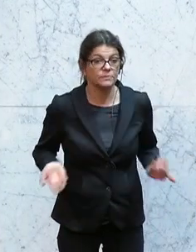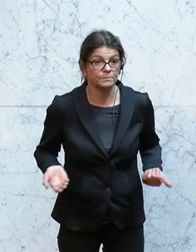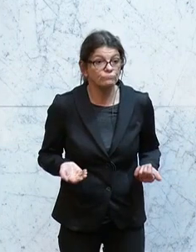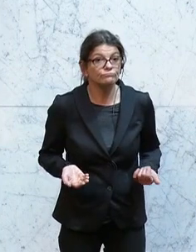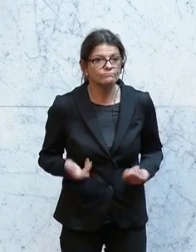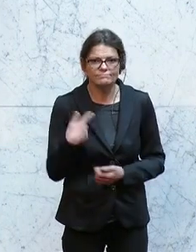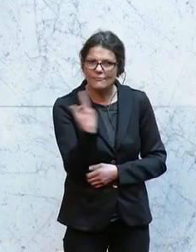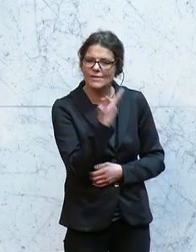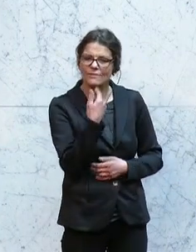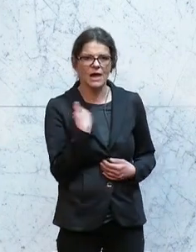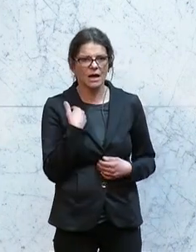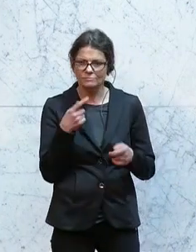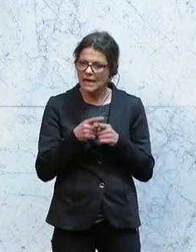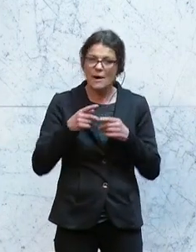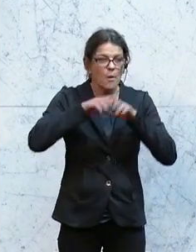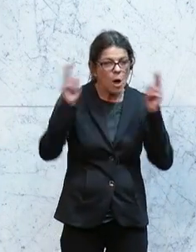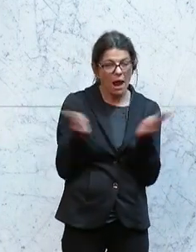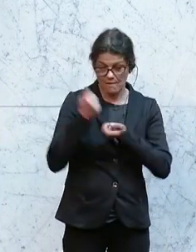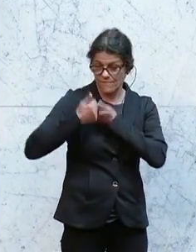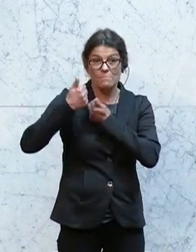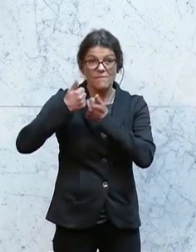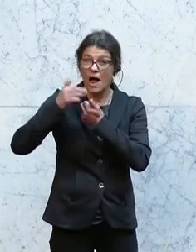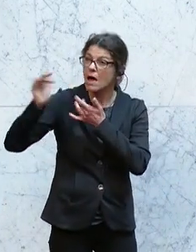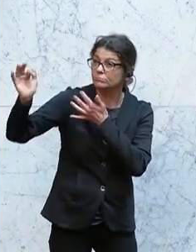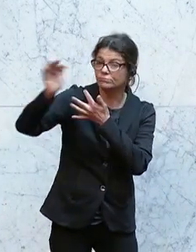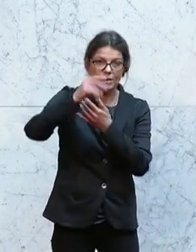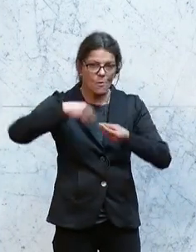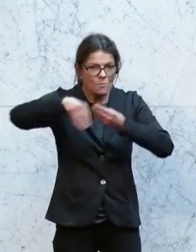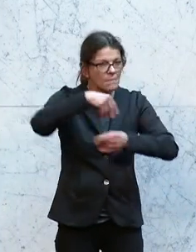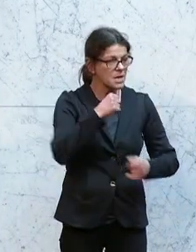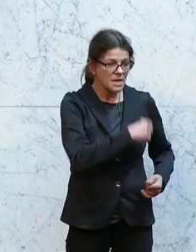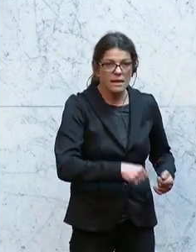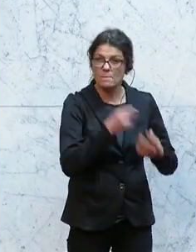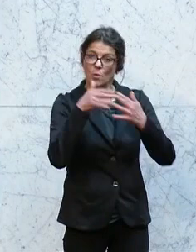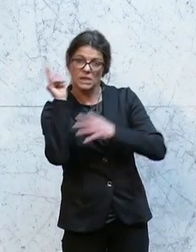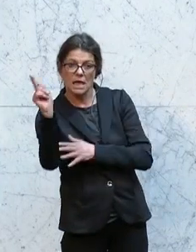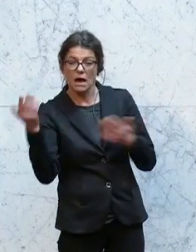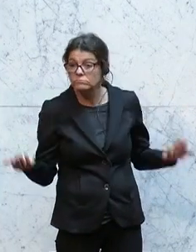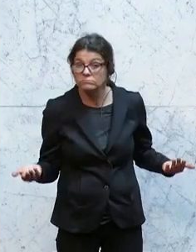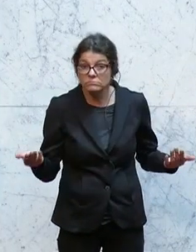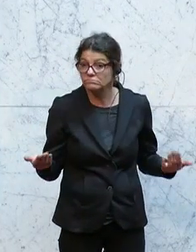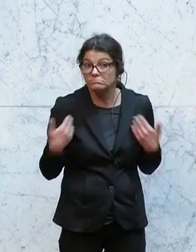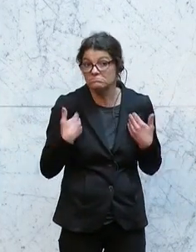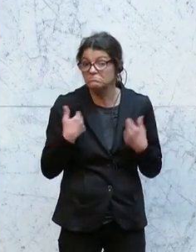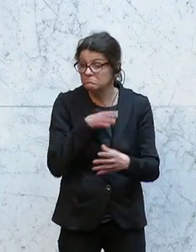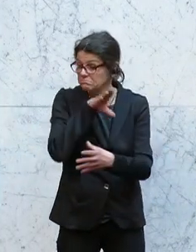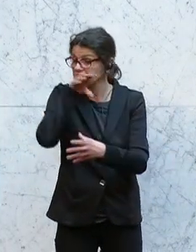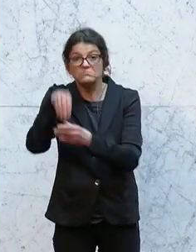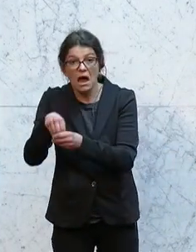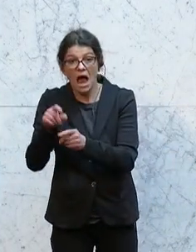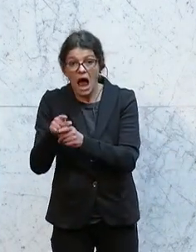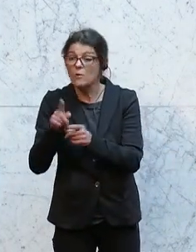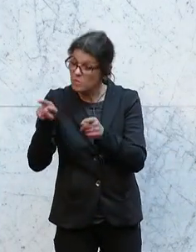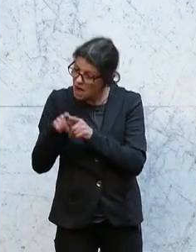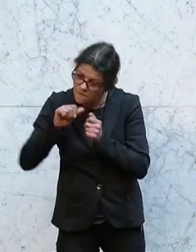dass wir im Konzert der globalen Wettbewerbsfähigkeit, im Umgang mit China, mit den USA, hier eine Vorreiterrolle,